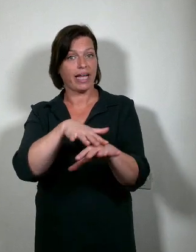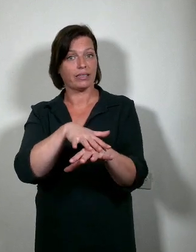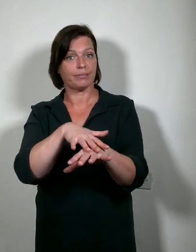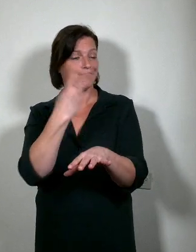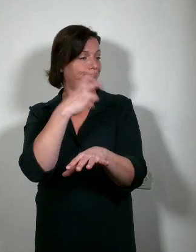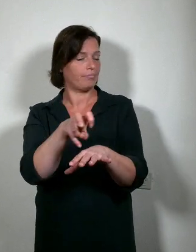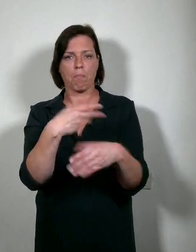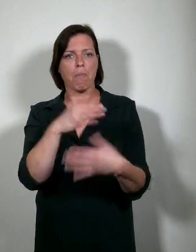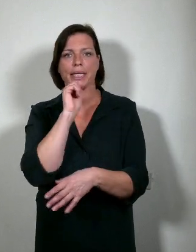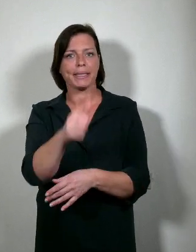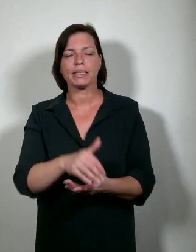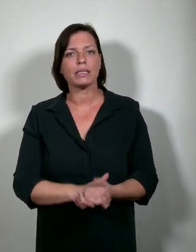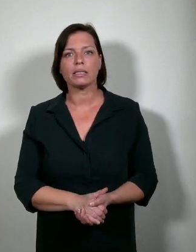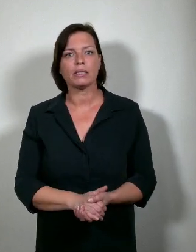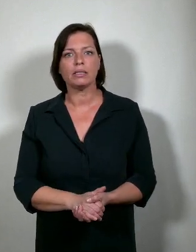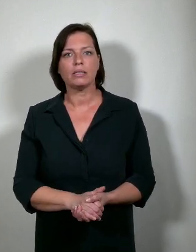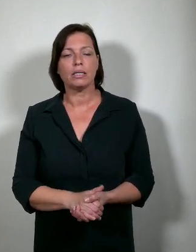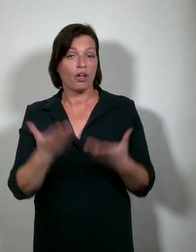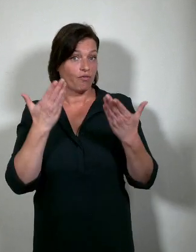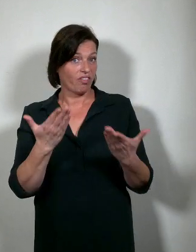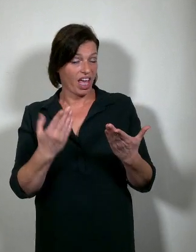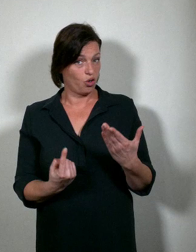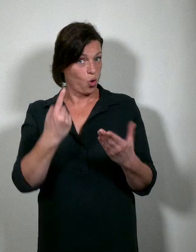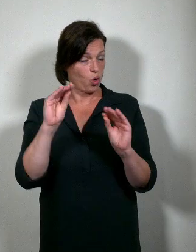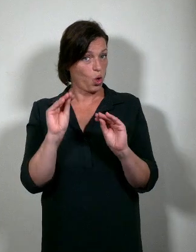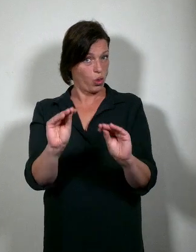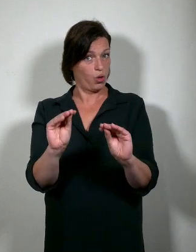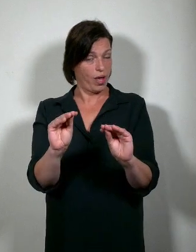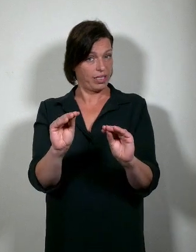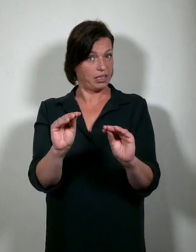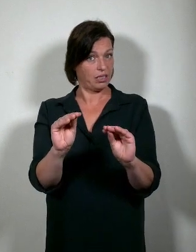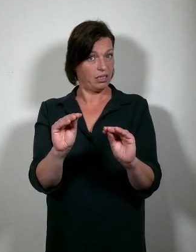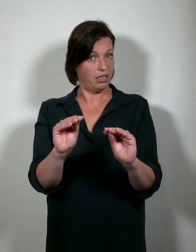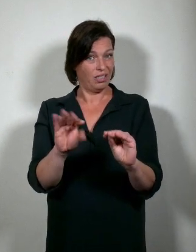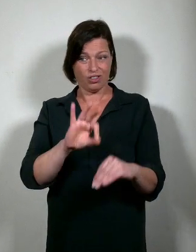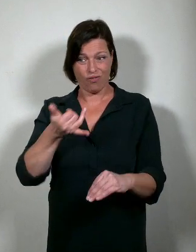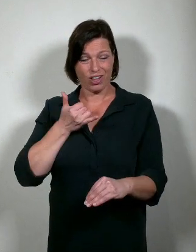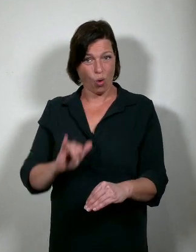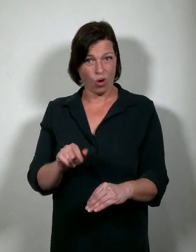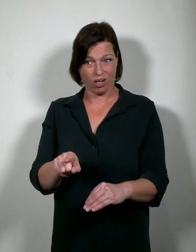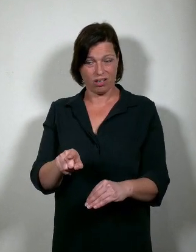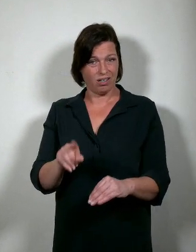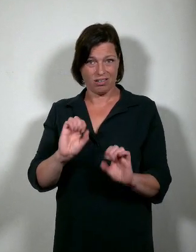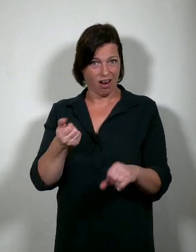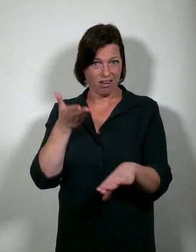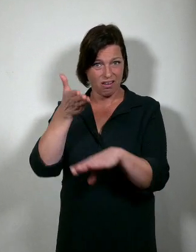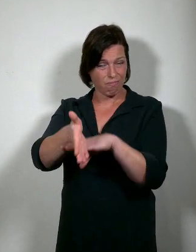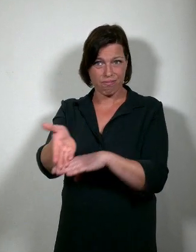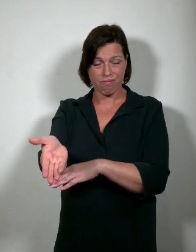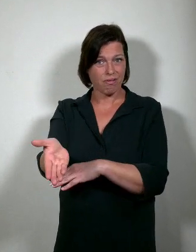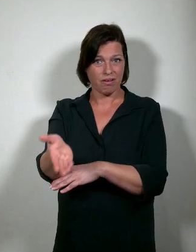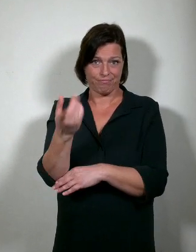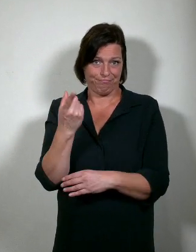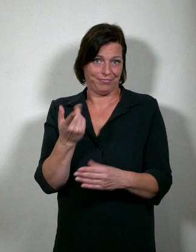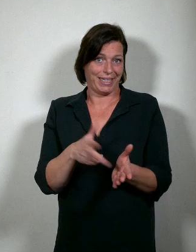Vandaag is het hoger onderwijs voor te veel jongeren nog altijd onbereikbaar om